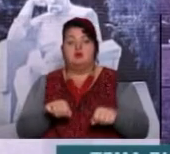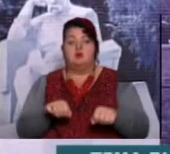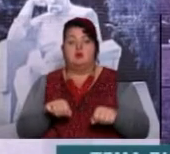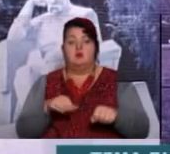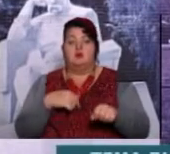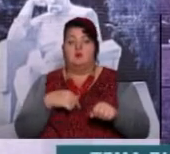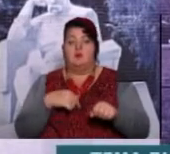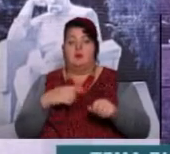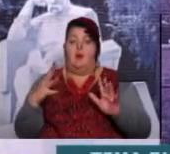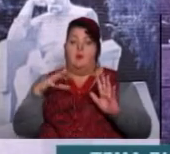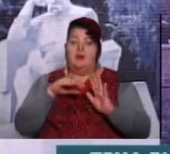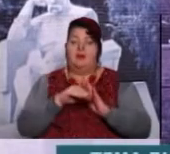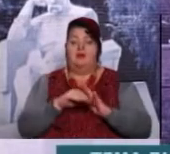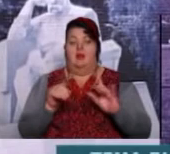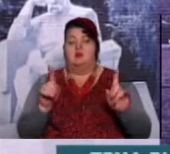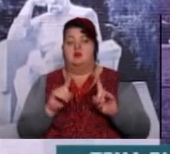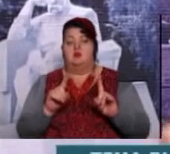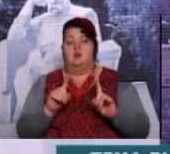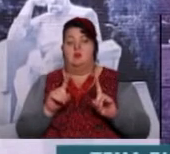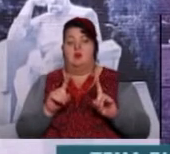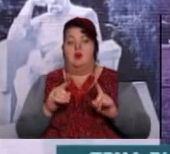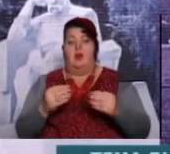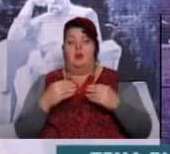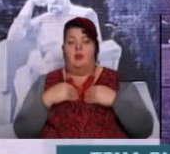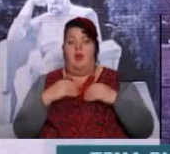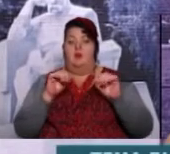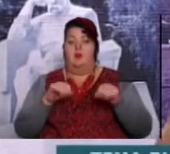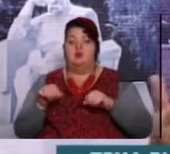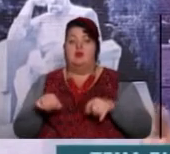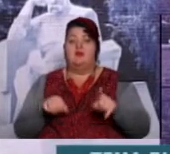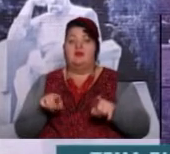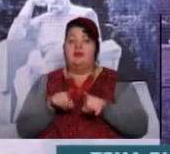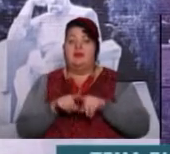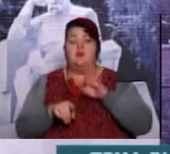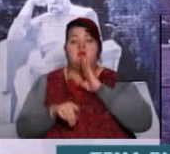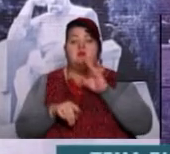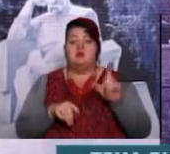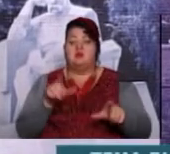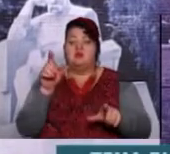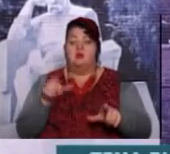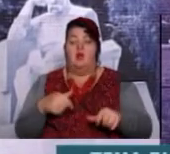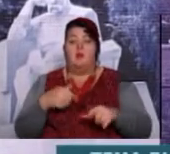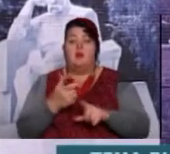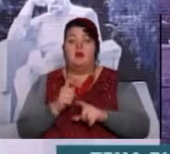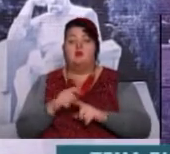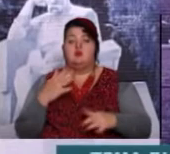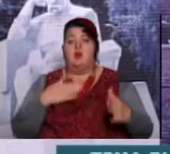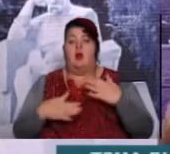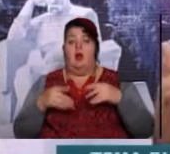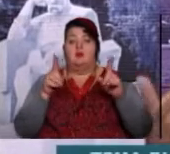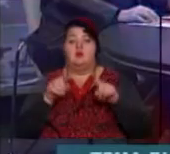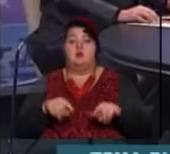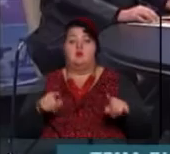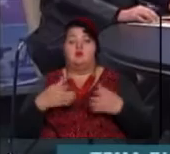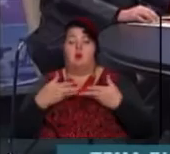нас приєднатися, щоб дати можливість цим жінкам. Ми дуже раді тому, що нас